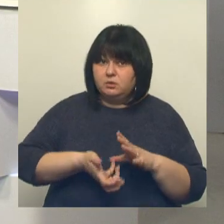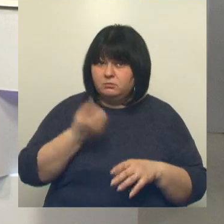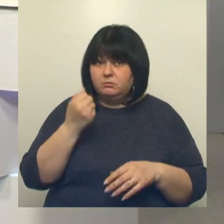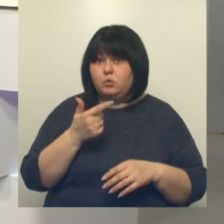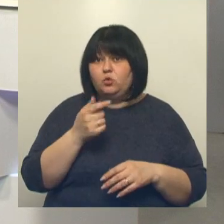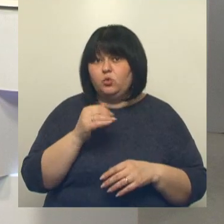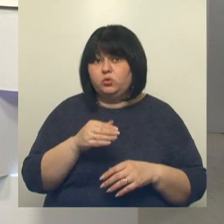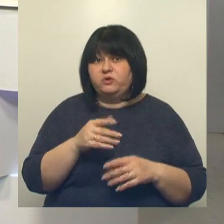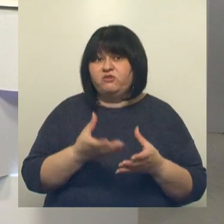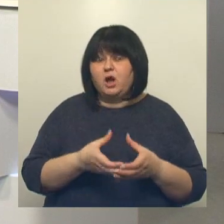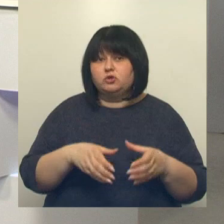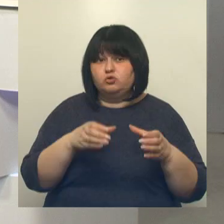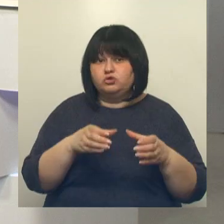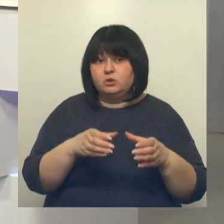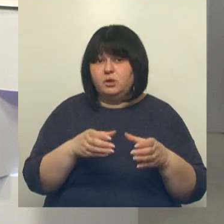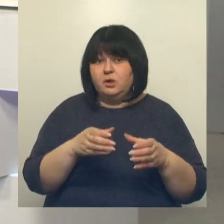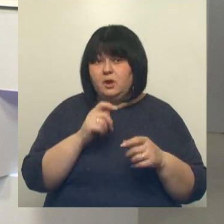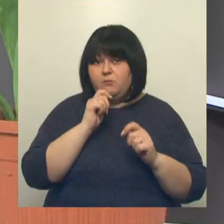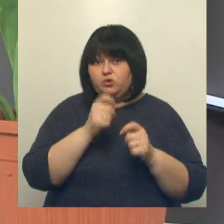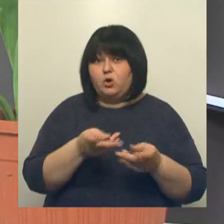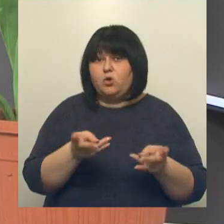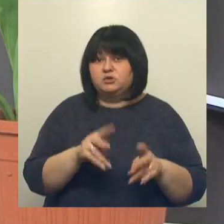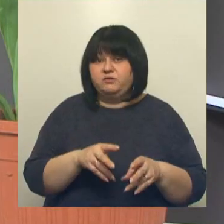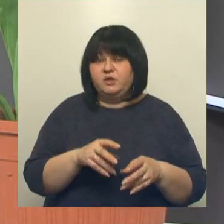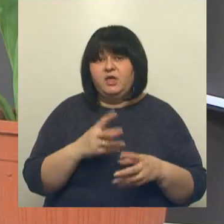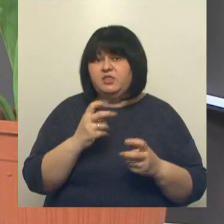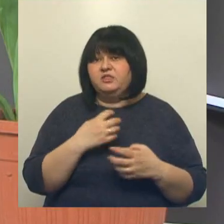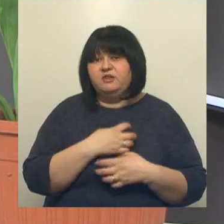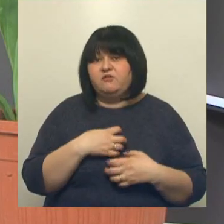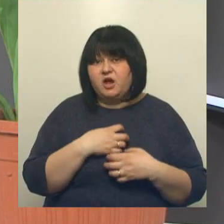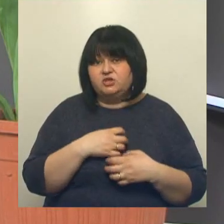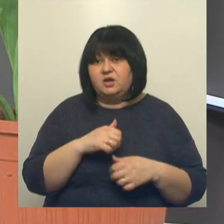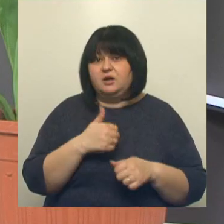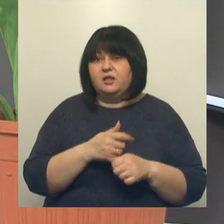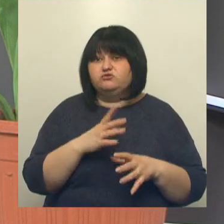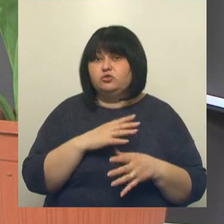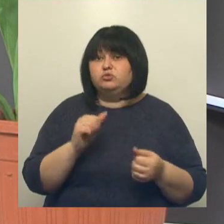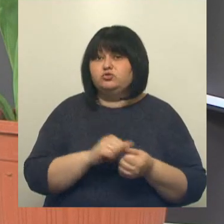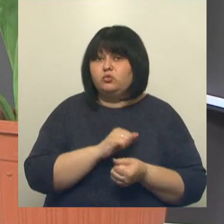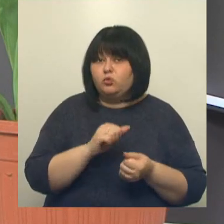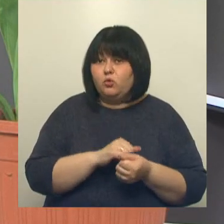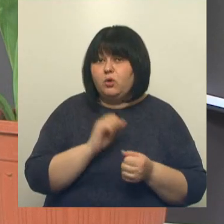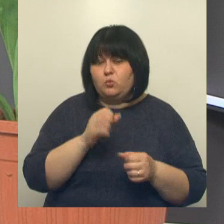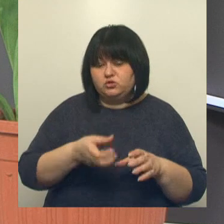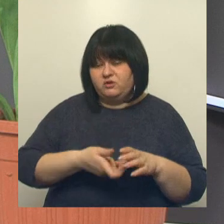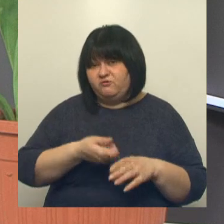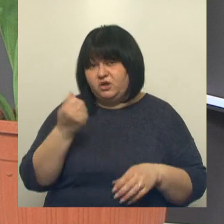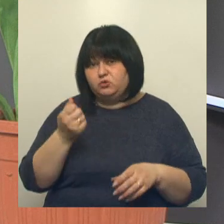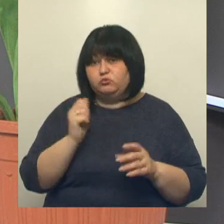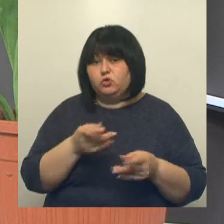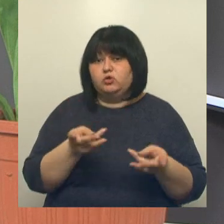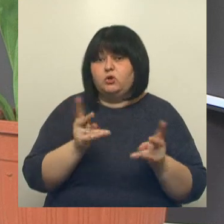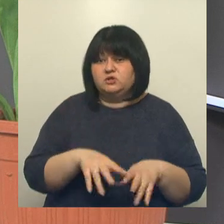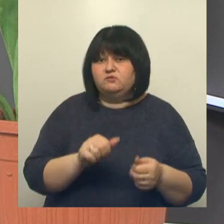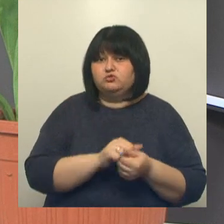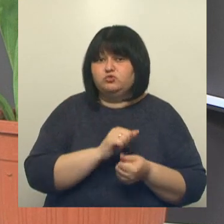грунте прямо? Ну, вот в горшочке, в подарили, оставить? На самом деле, не важно. Главное, чтобы он был сухой. Можно вынуть из грунта, можно оставить в сухом